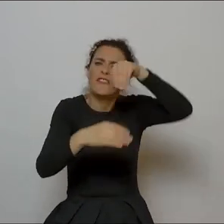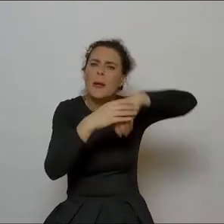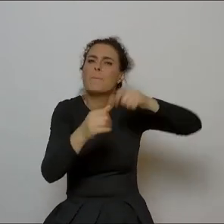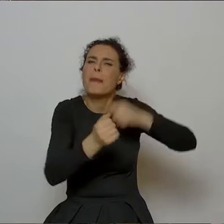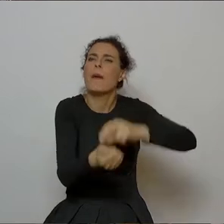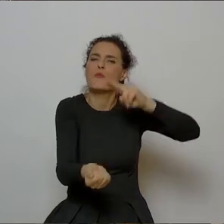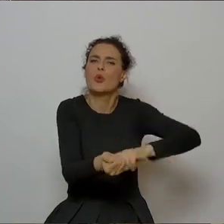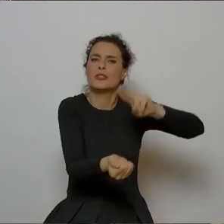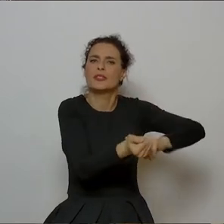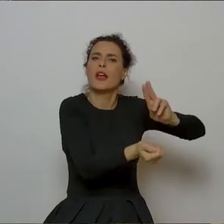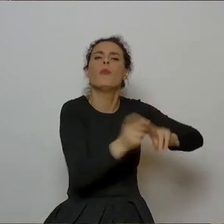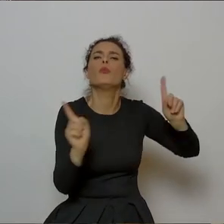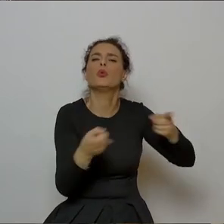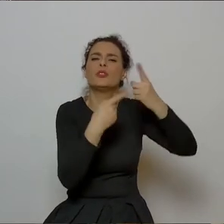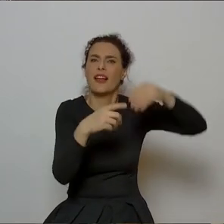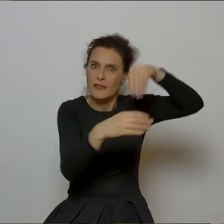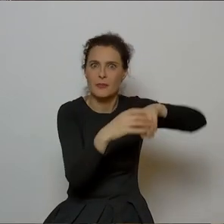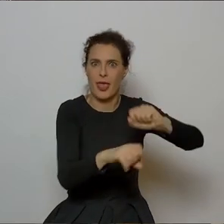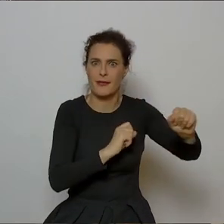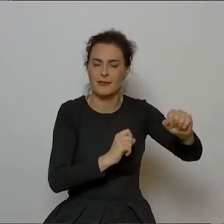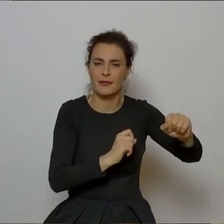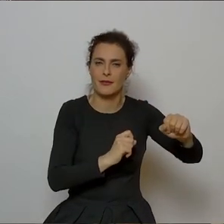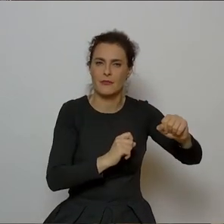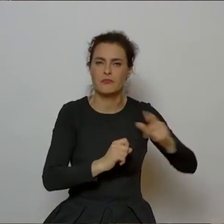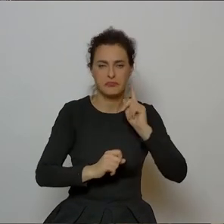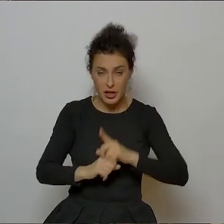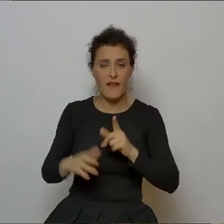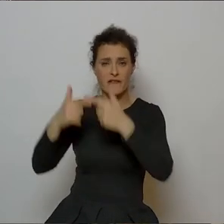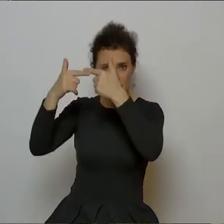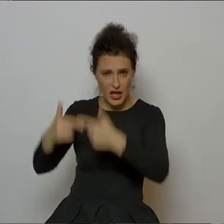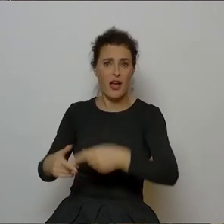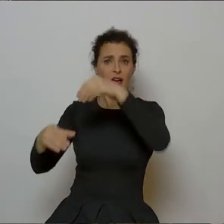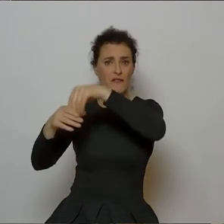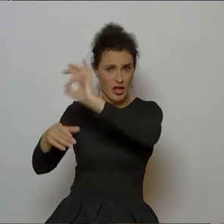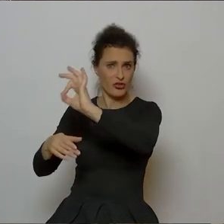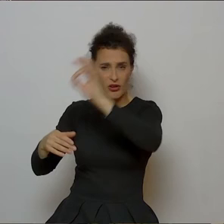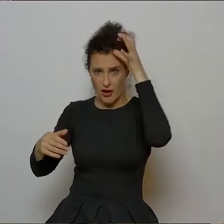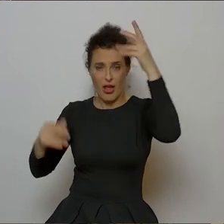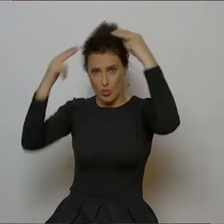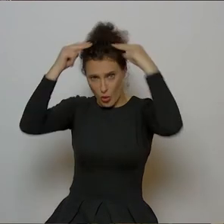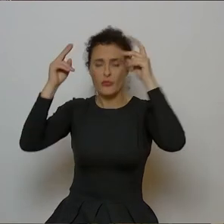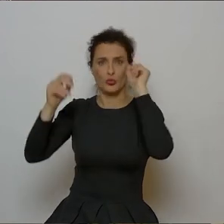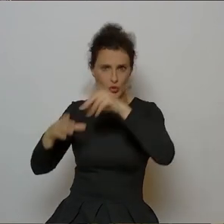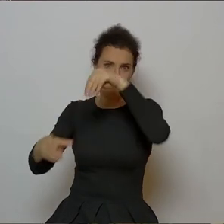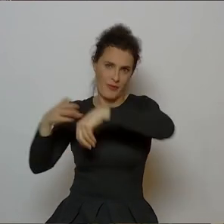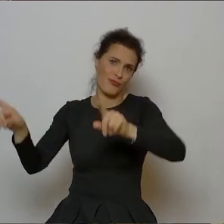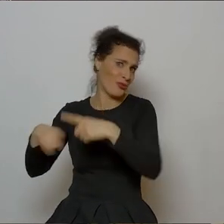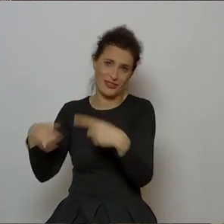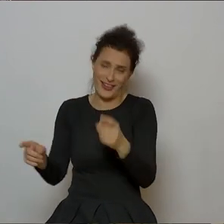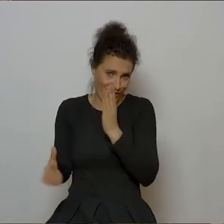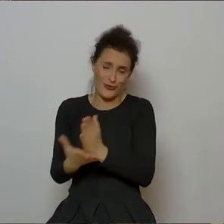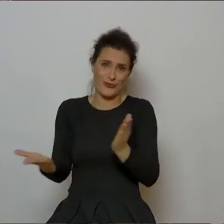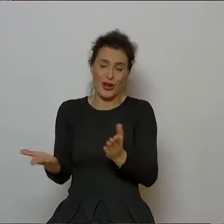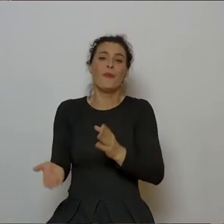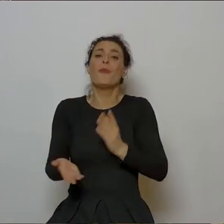muzykę i rzeczywiście wiersze Norwida mają już w sobie muzykę. Bo właśnie ten rytm